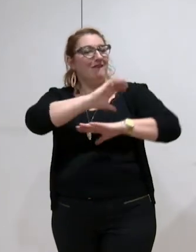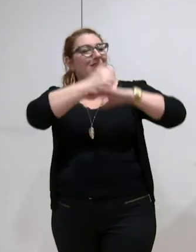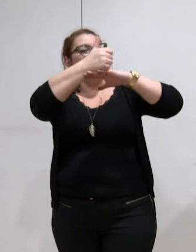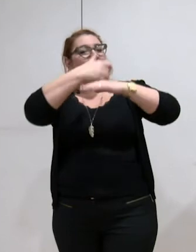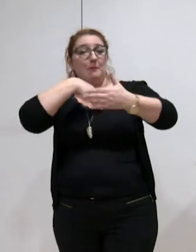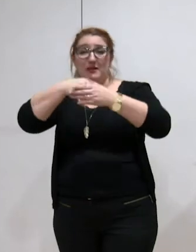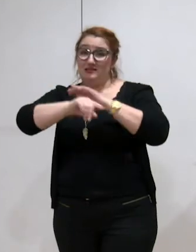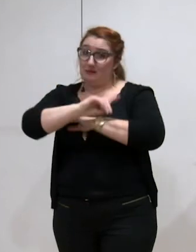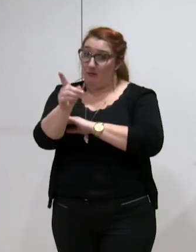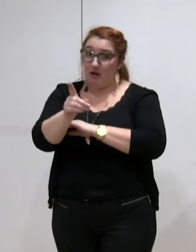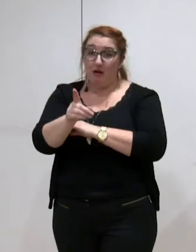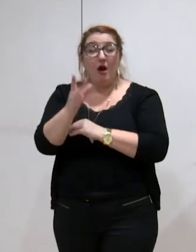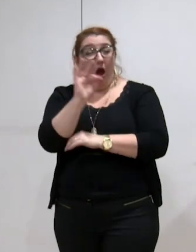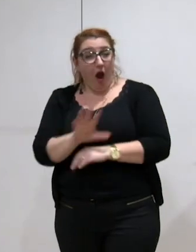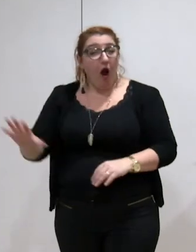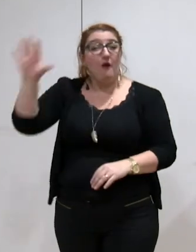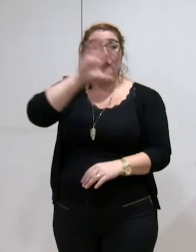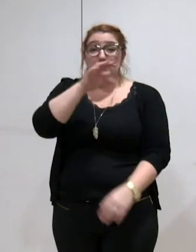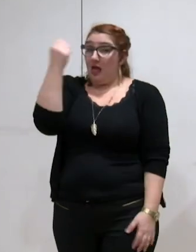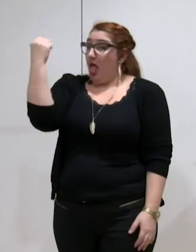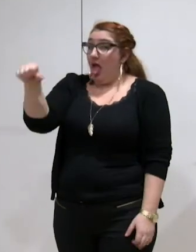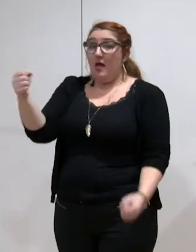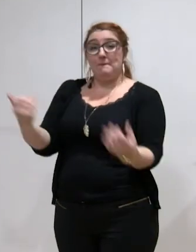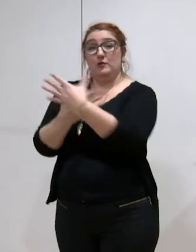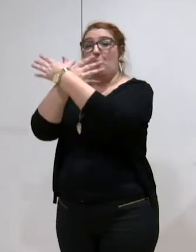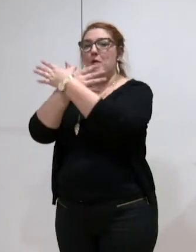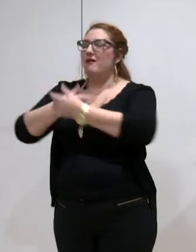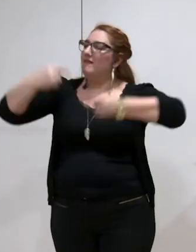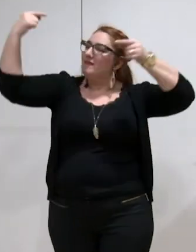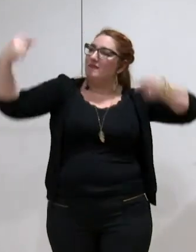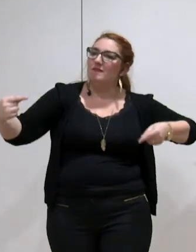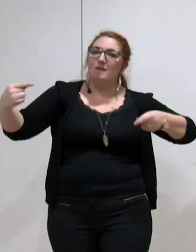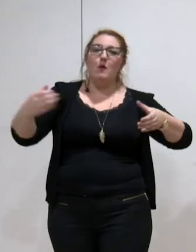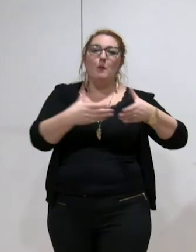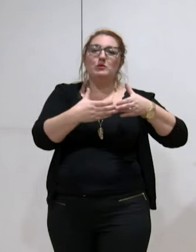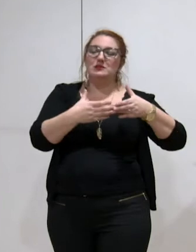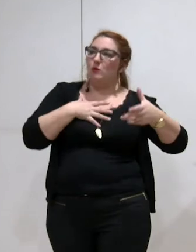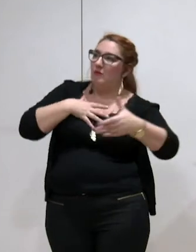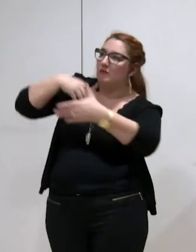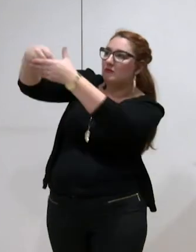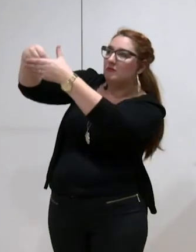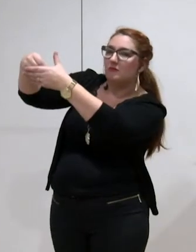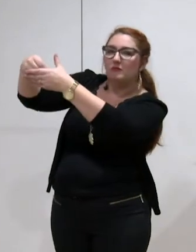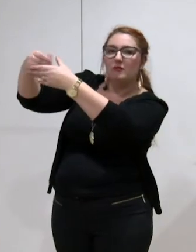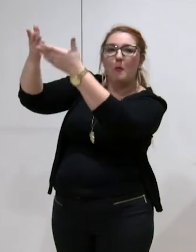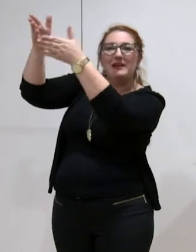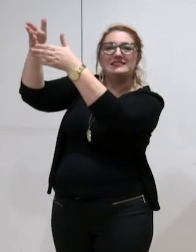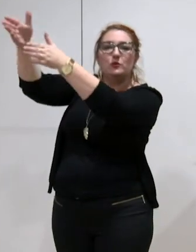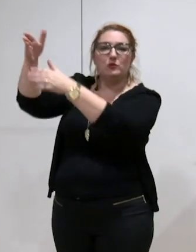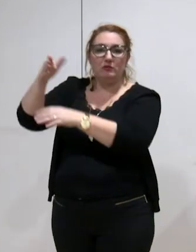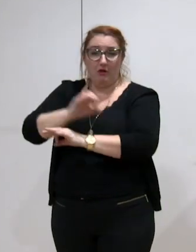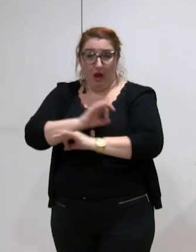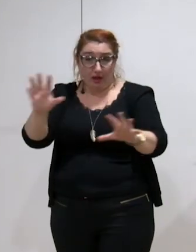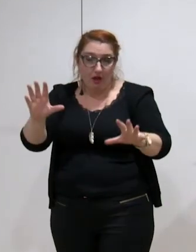métropole en France où l'opposition n'est pas associée à l'exécutif, ce qui est assez